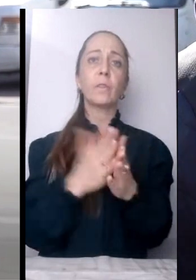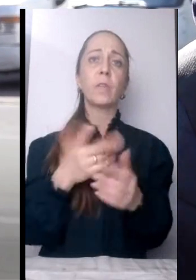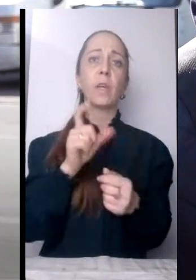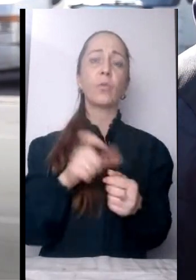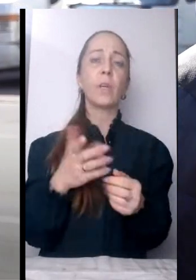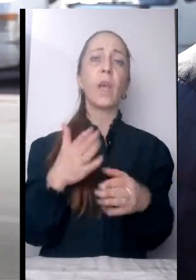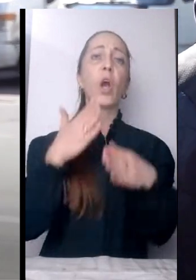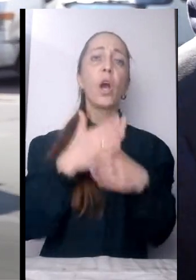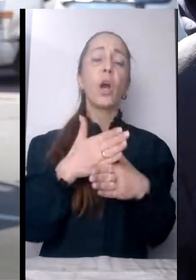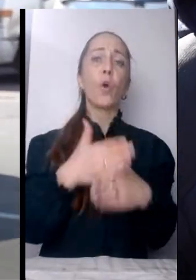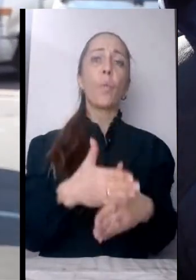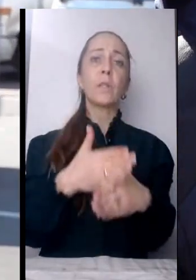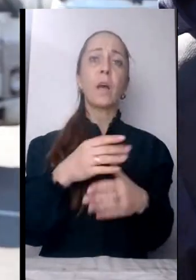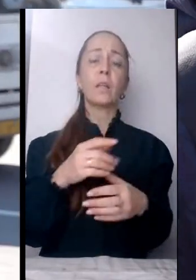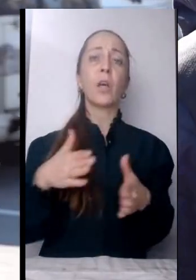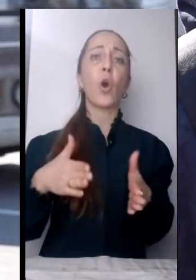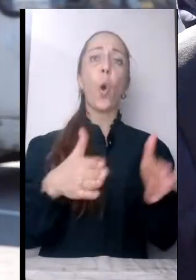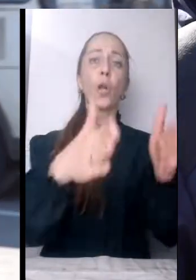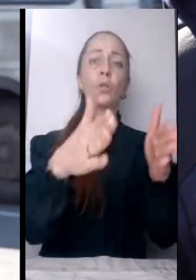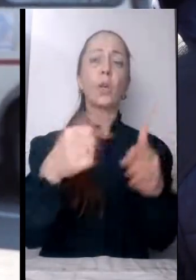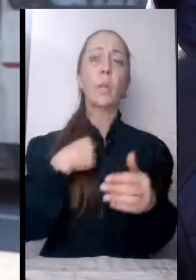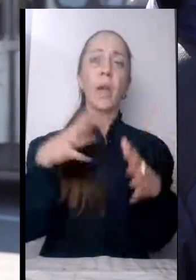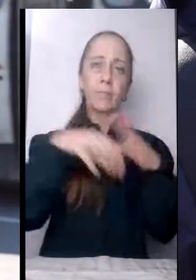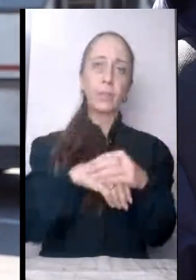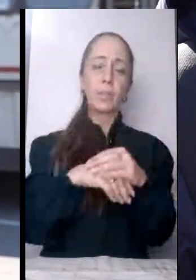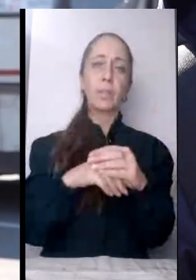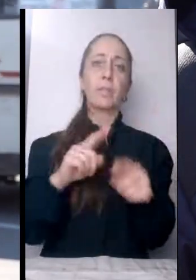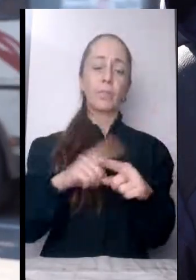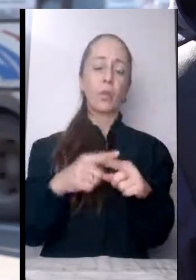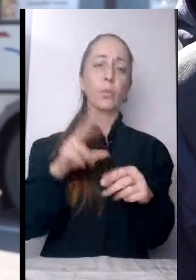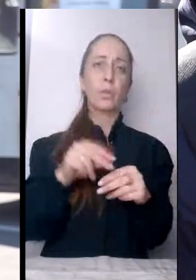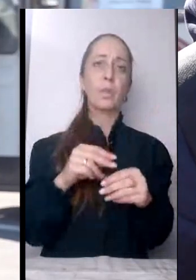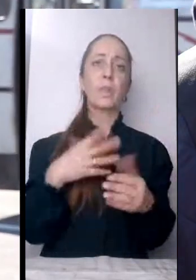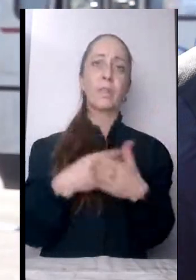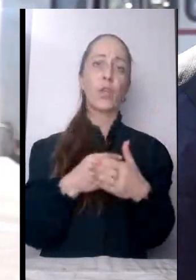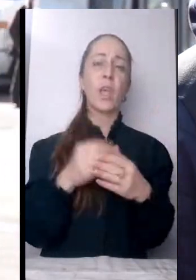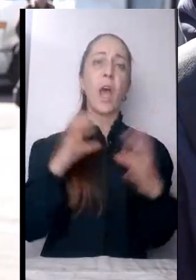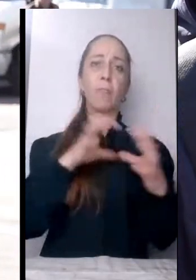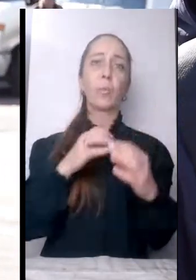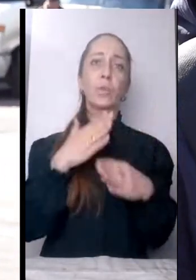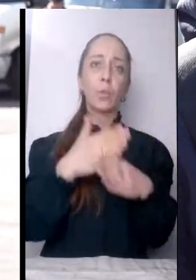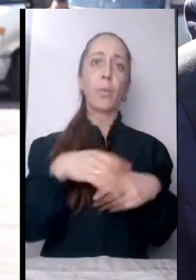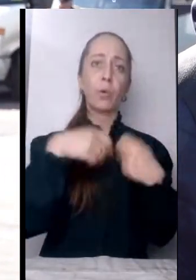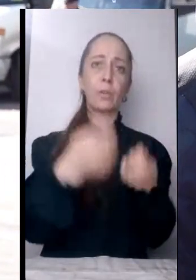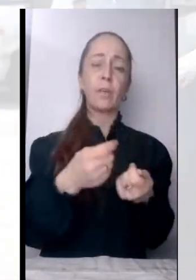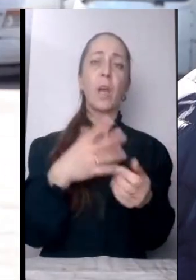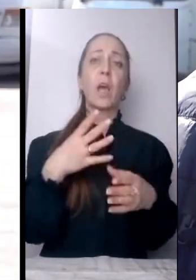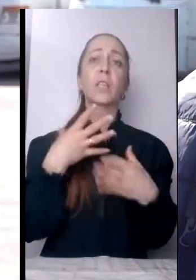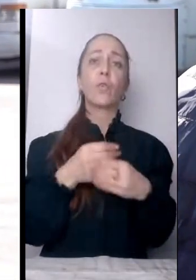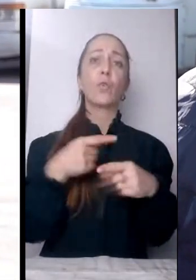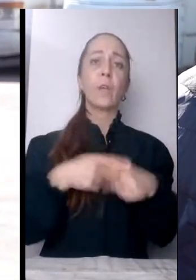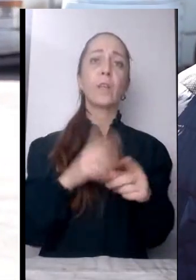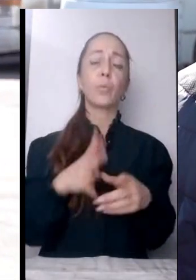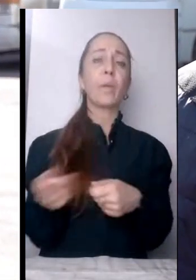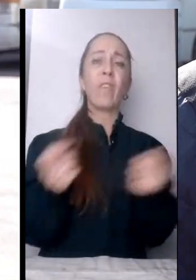Відповідно, ми в тому числі долучаємось, надаючи свої автобуси, свою техніку для того, щоб ввозити людей з різних міст. Ми